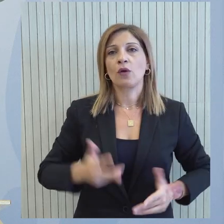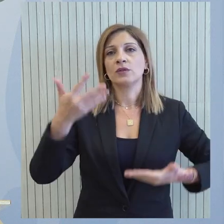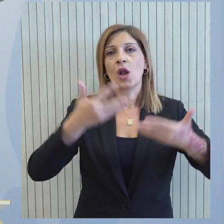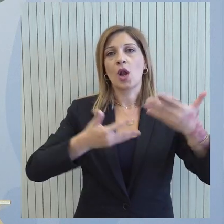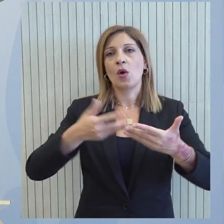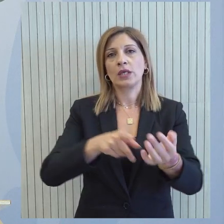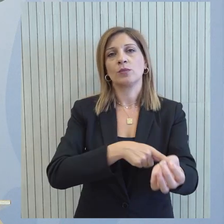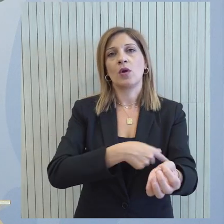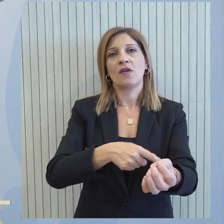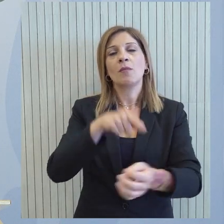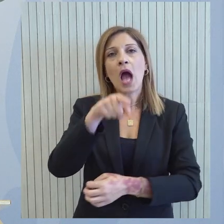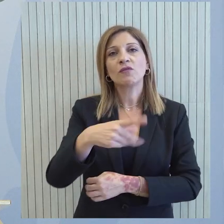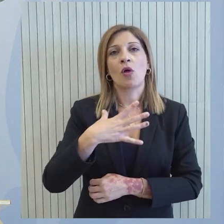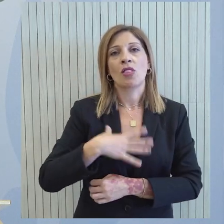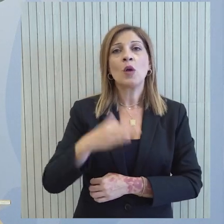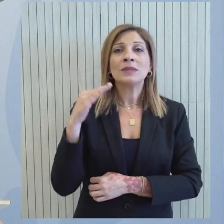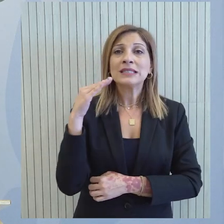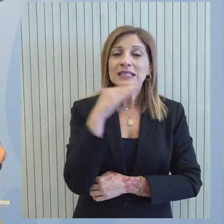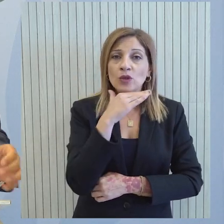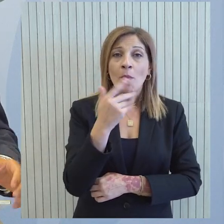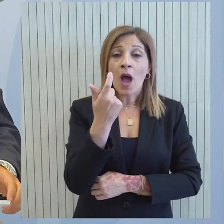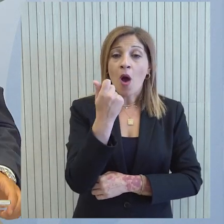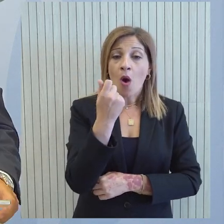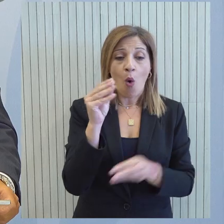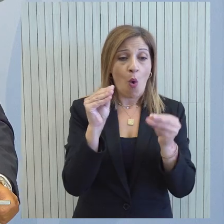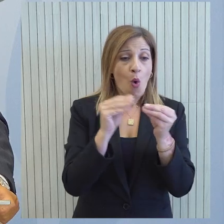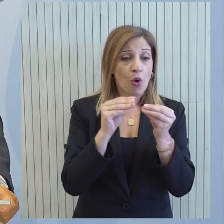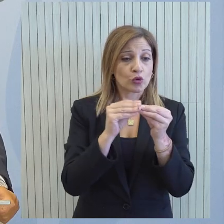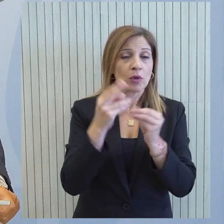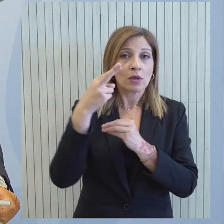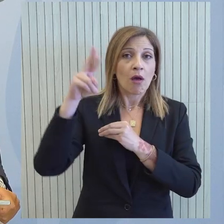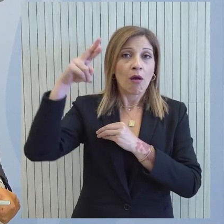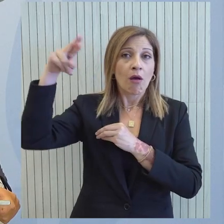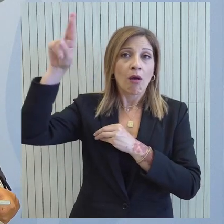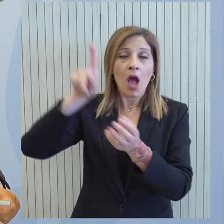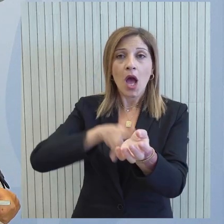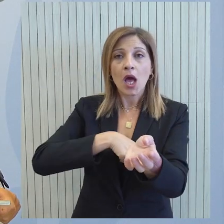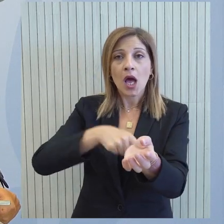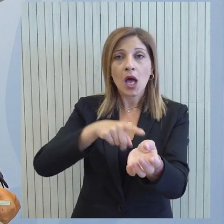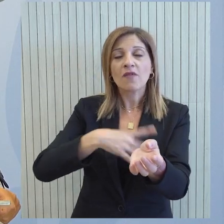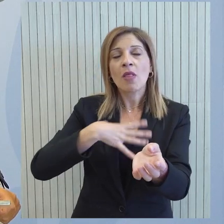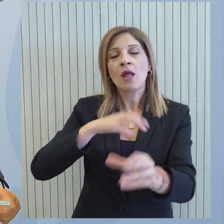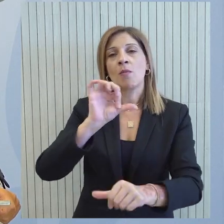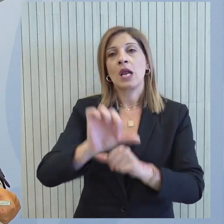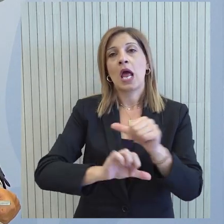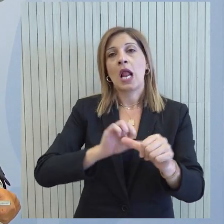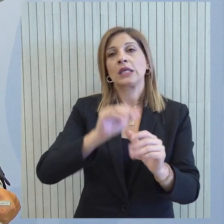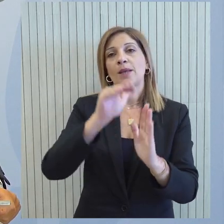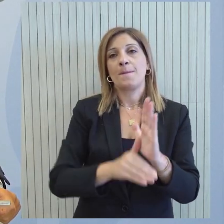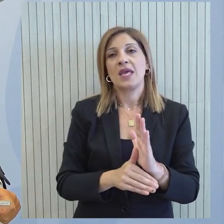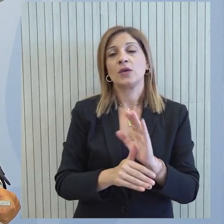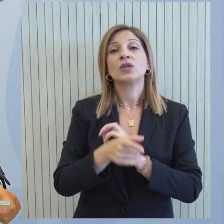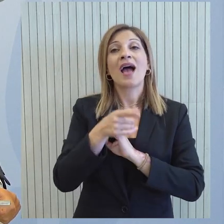νοικογυρία να ανακουφιστεί ο Κύπριος καταναλωτής το συντομότερο δυνατόν από τον λογαριασμό του ηλεκτρικού ρεύματος σας θυμίζω